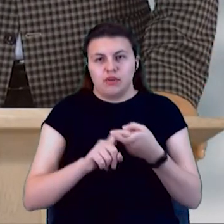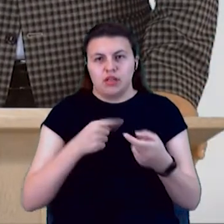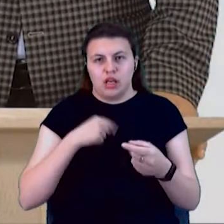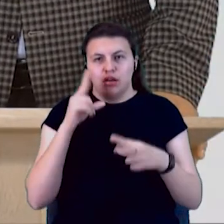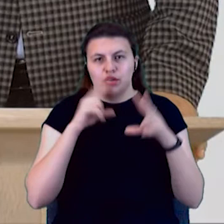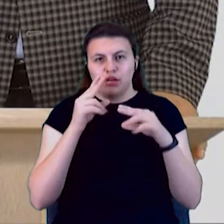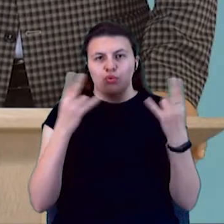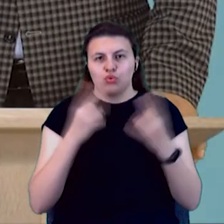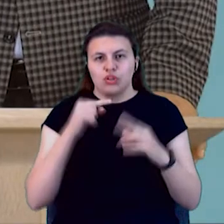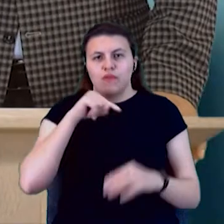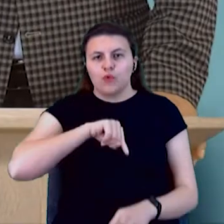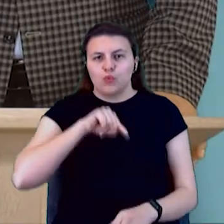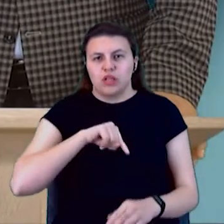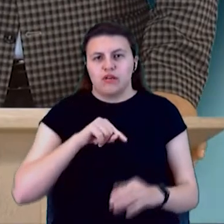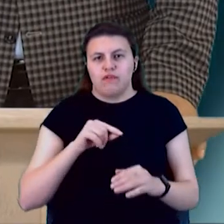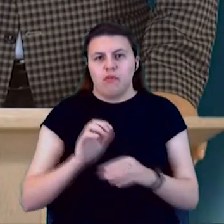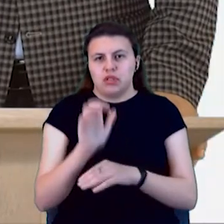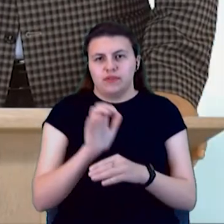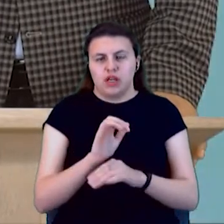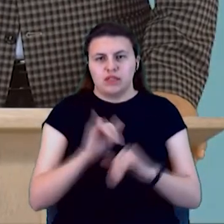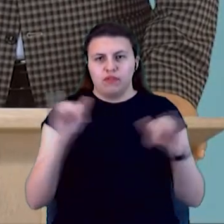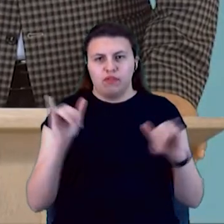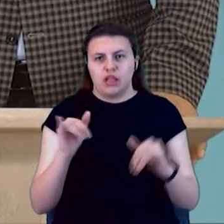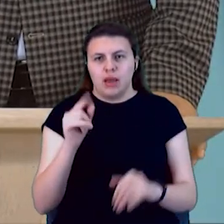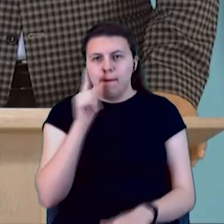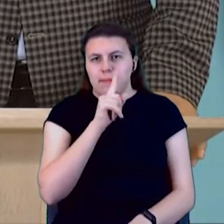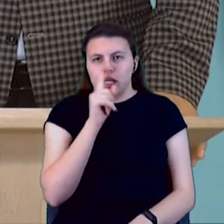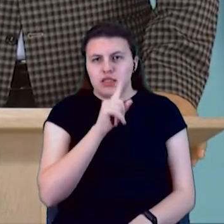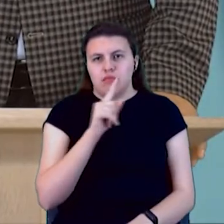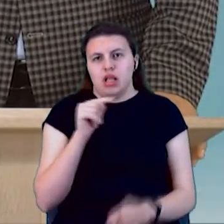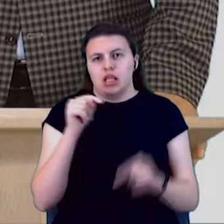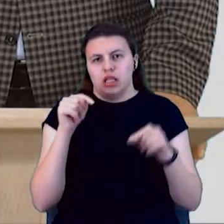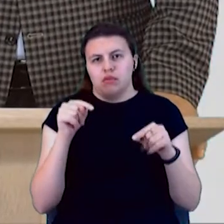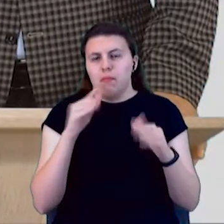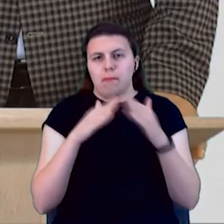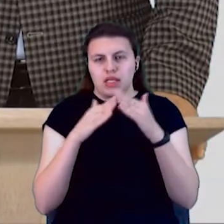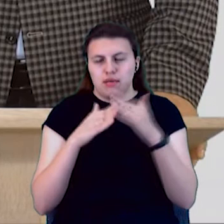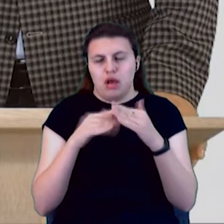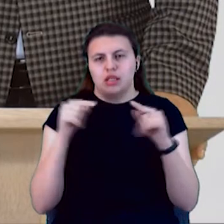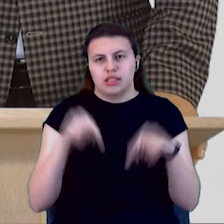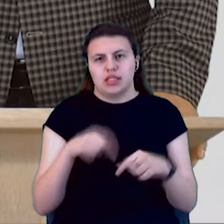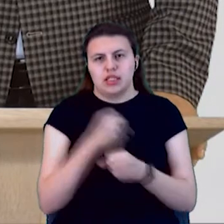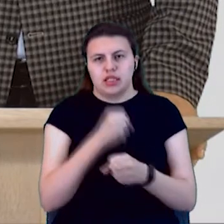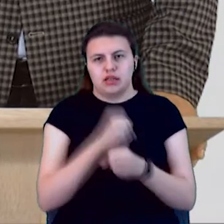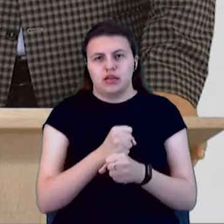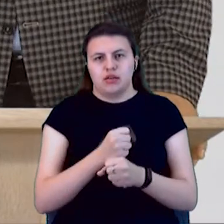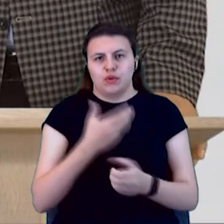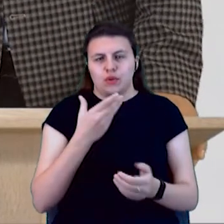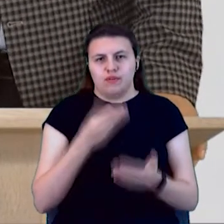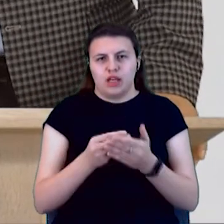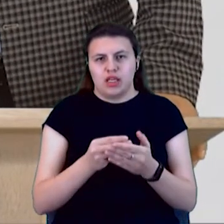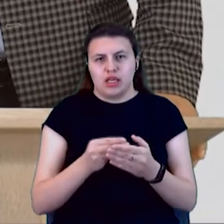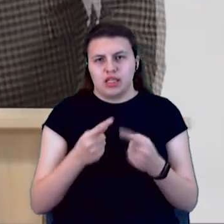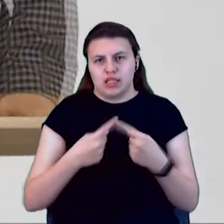производителя і максимально робити все производство тут, у себе в країні. Добати максимальну